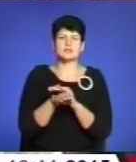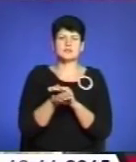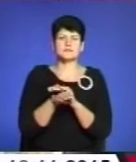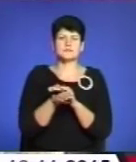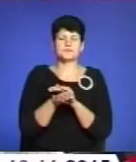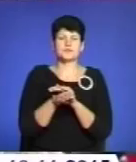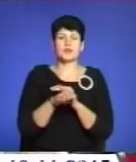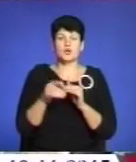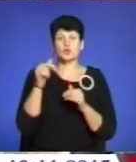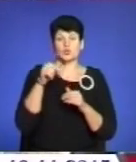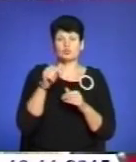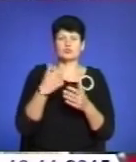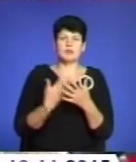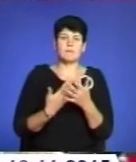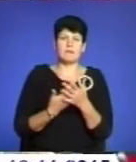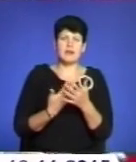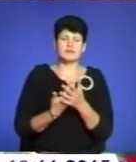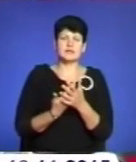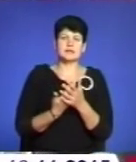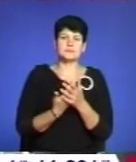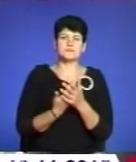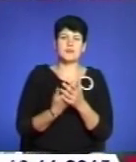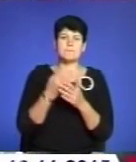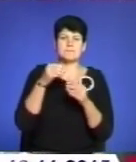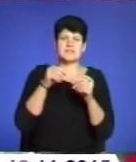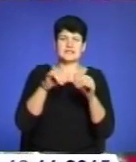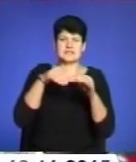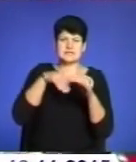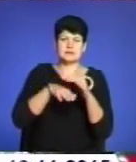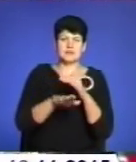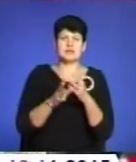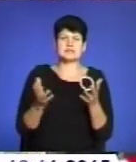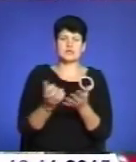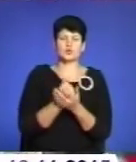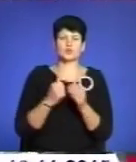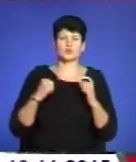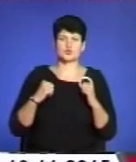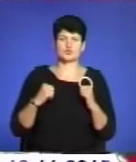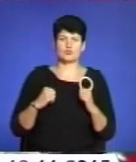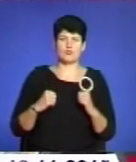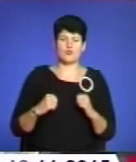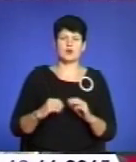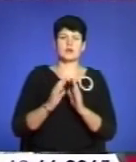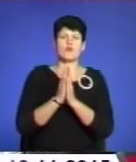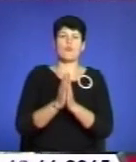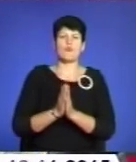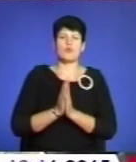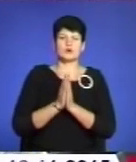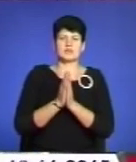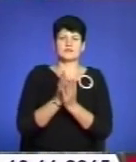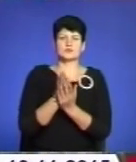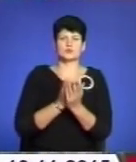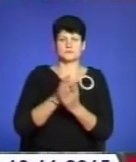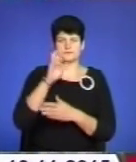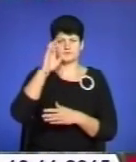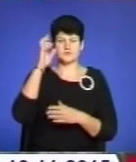Тому і напевно, що саме під землею вони знайдуть спокій, умиротворення, молитві, в службі.